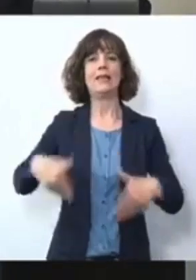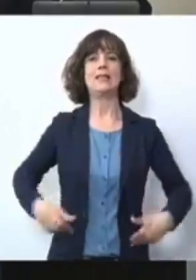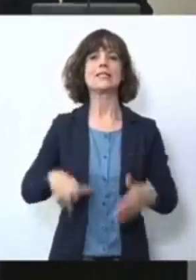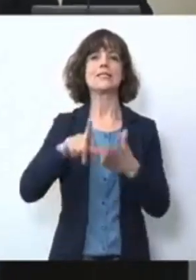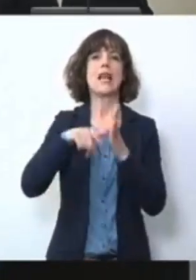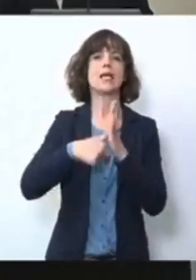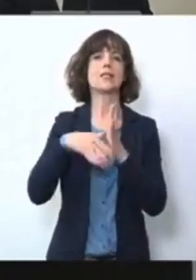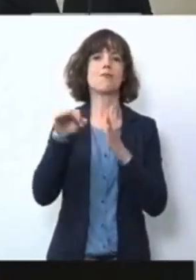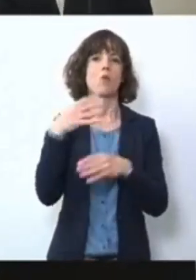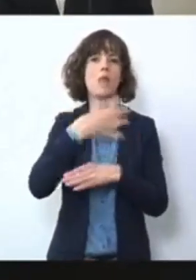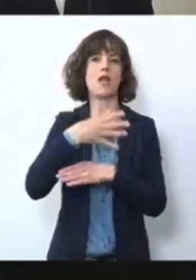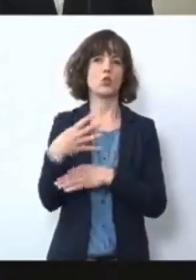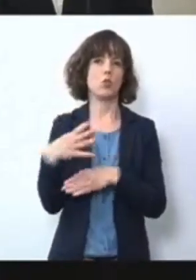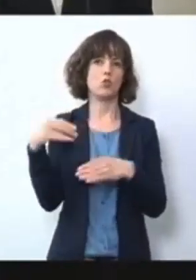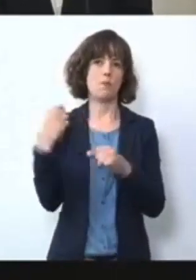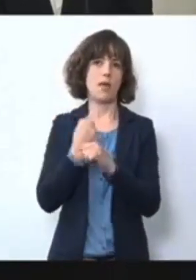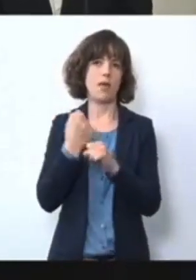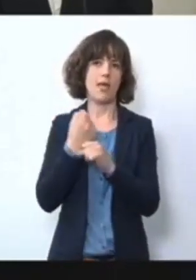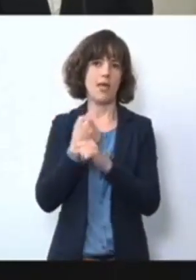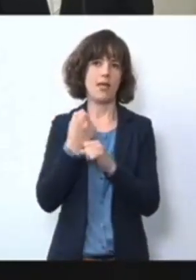Maske, diese Plattform dann aufzusetzen.